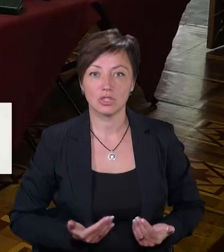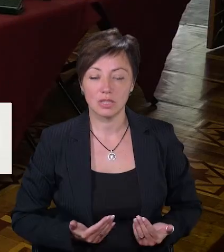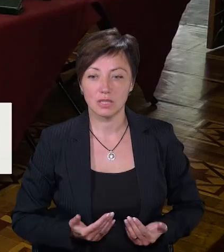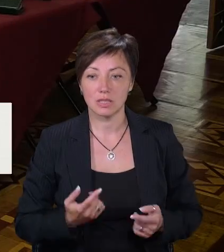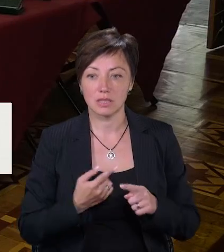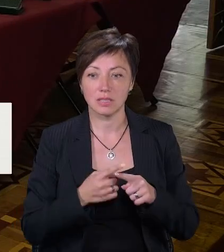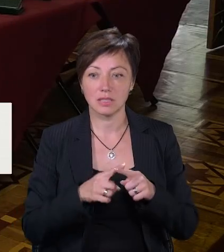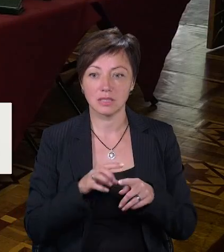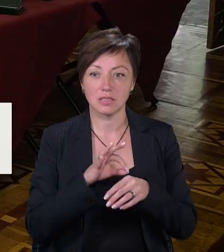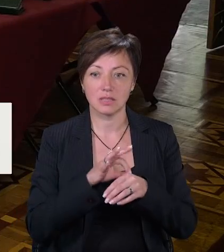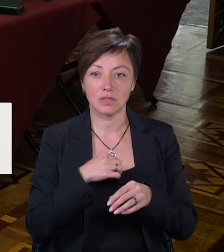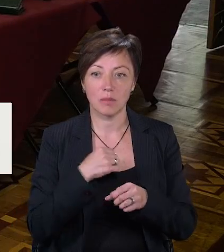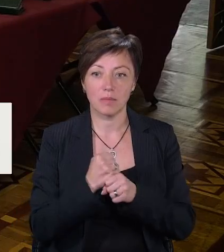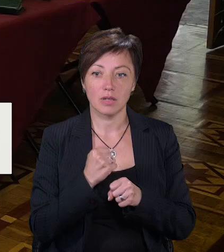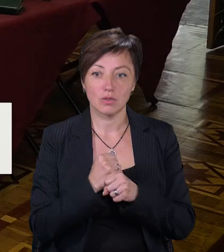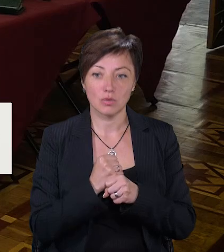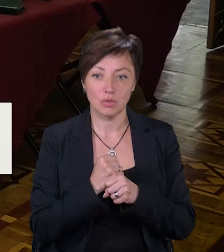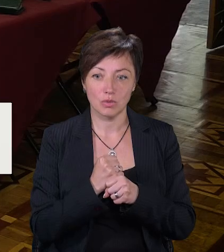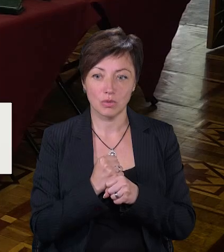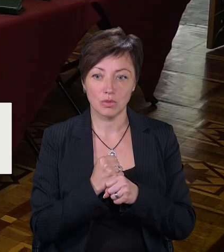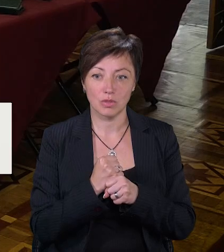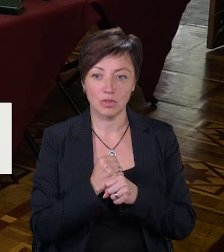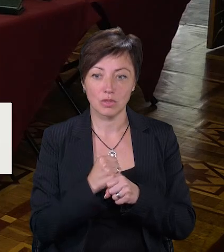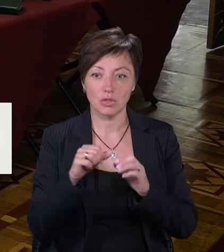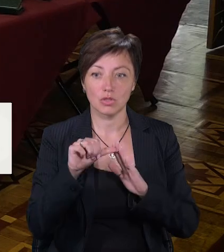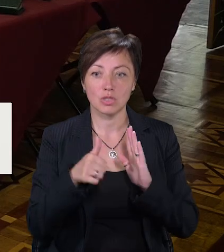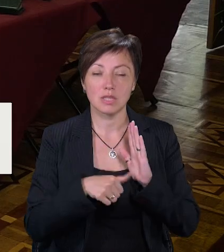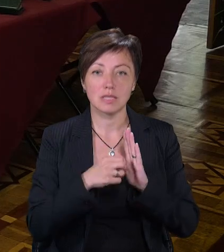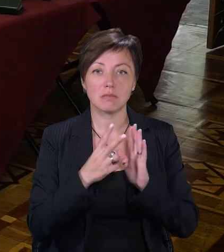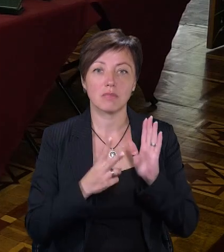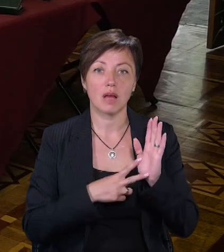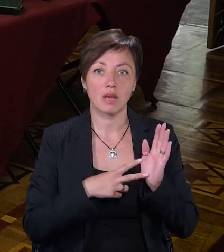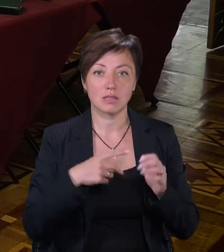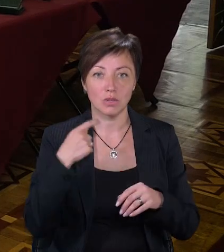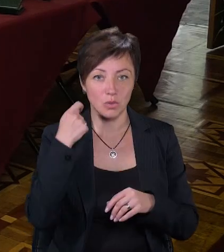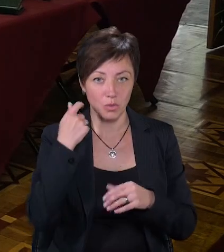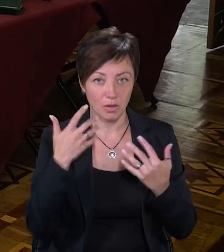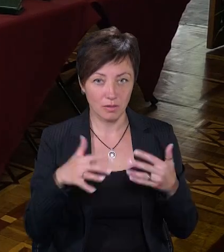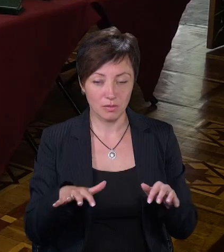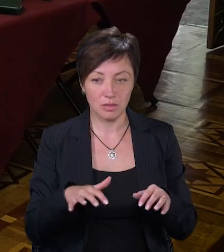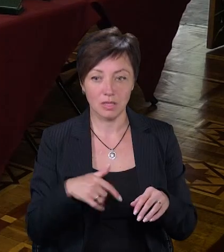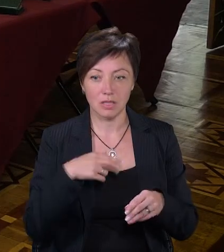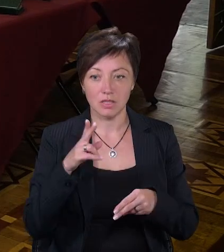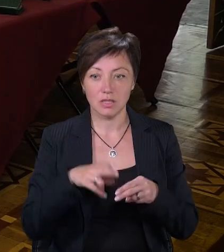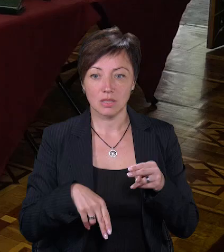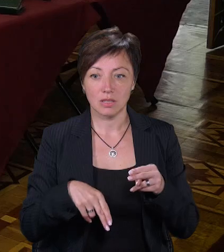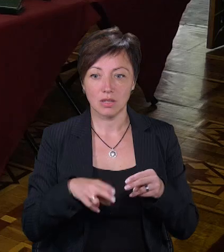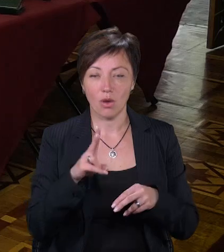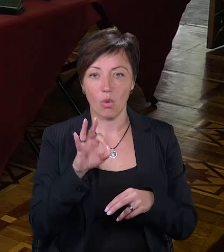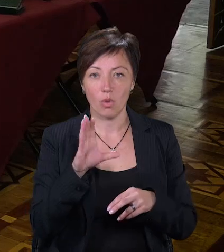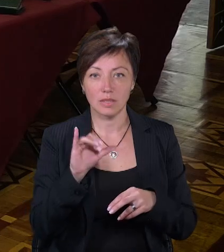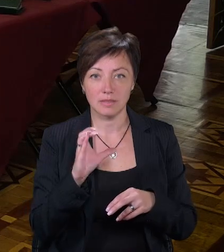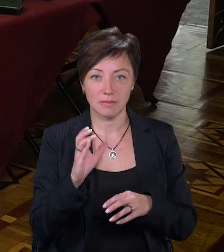шкірою я вже працюю 16-17 років вже. Я закінчила Косівський